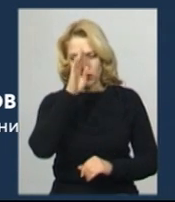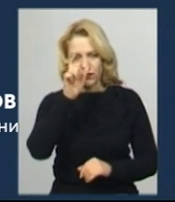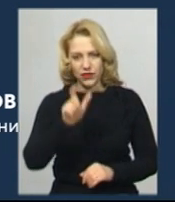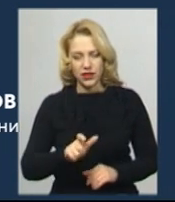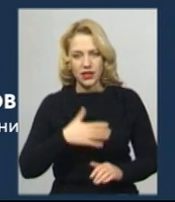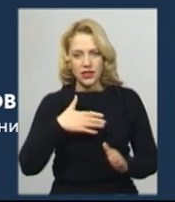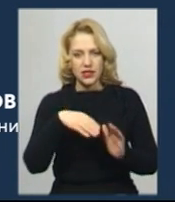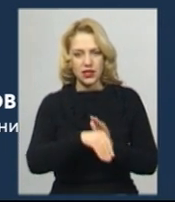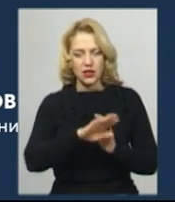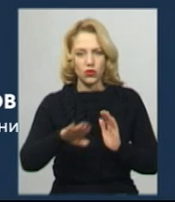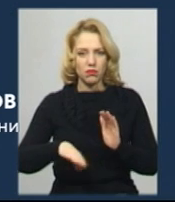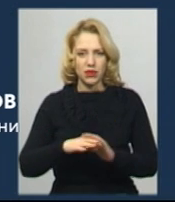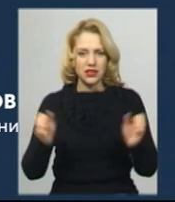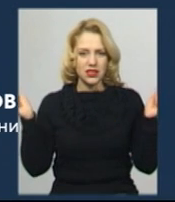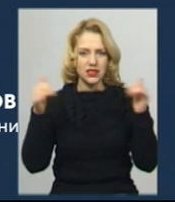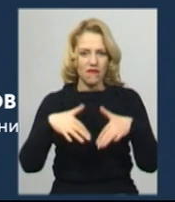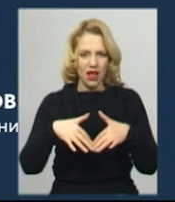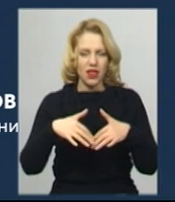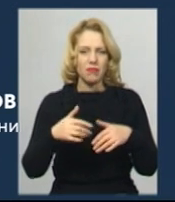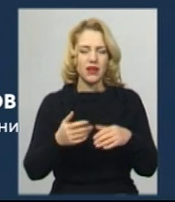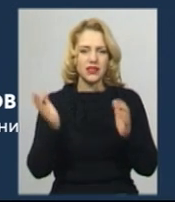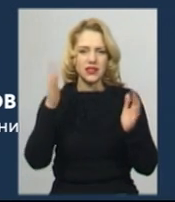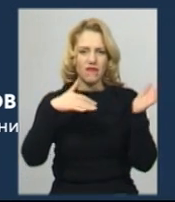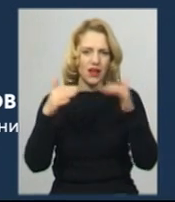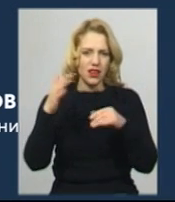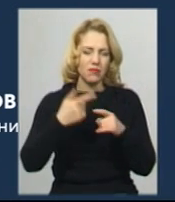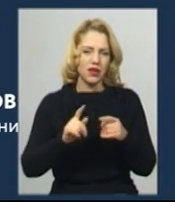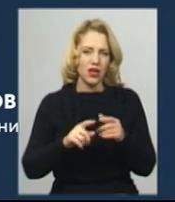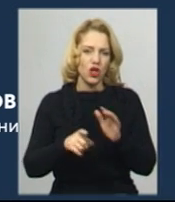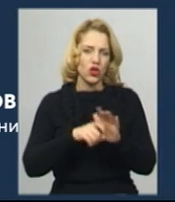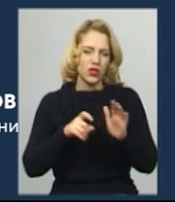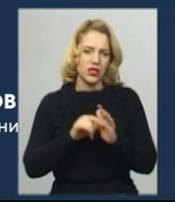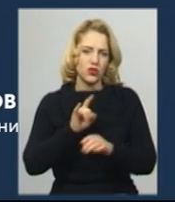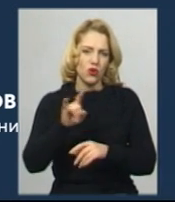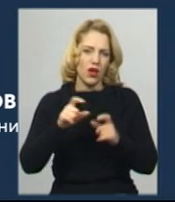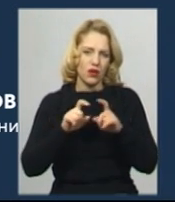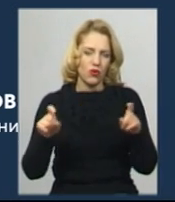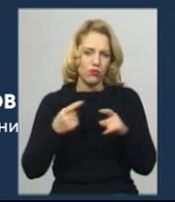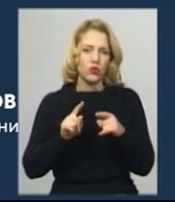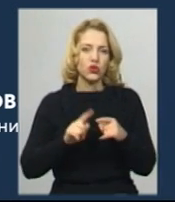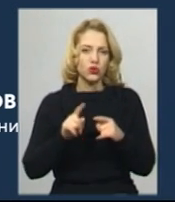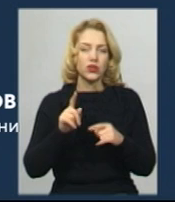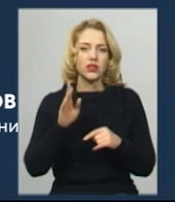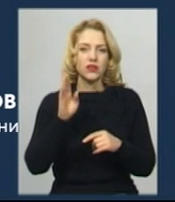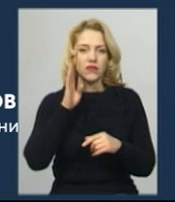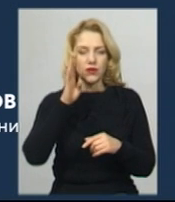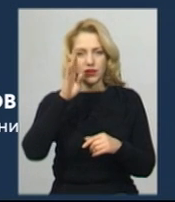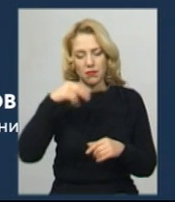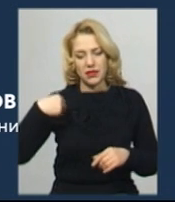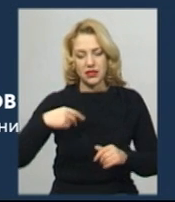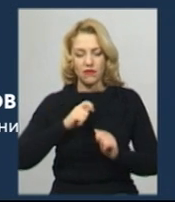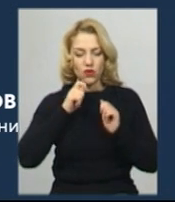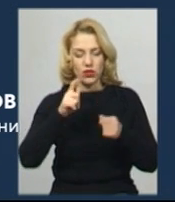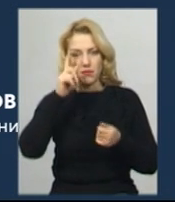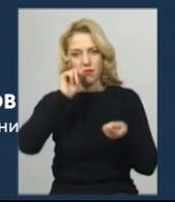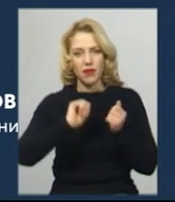загинув під бавалами Донецького аеропорту. Міністр оборони України з датьками вручив паник